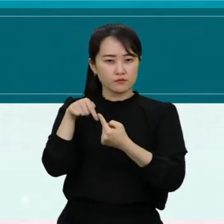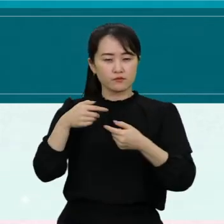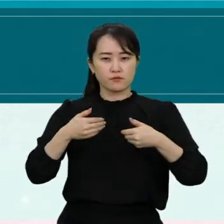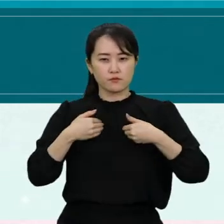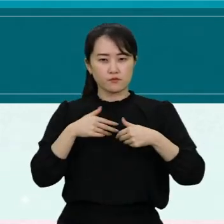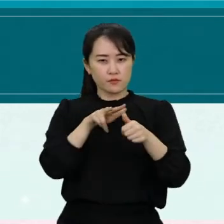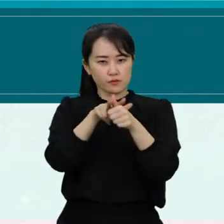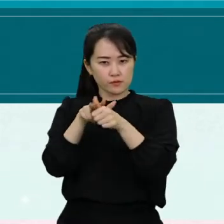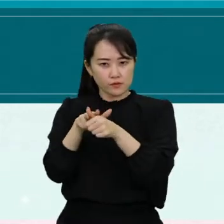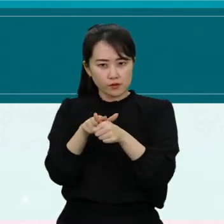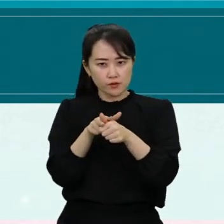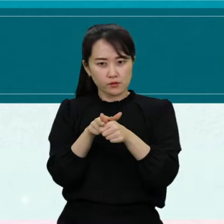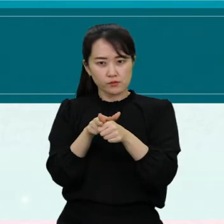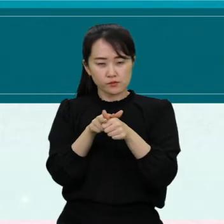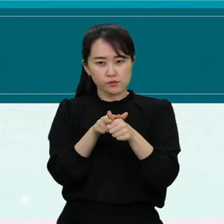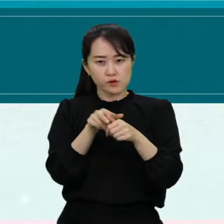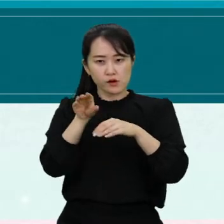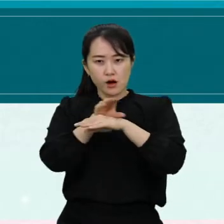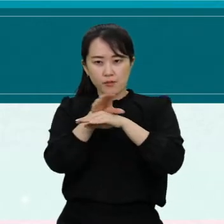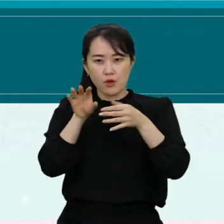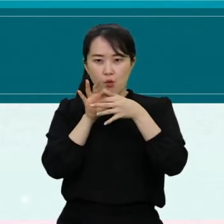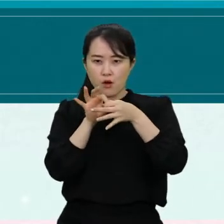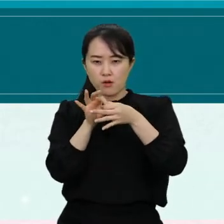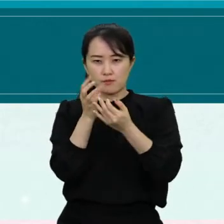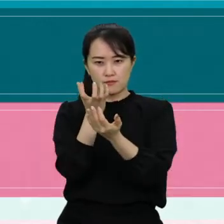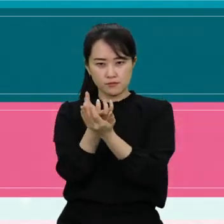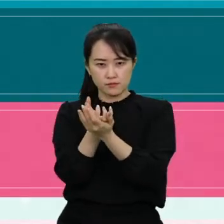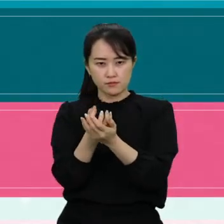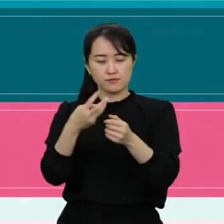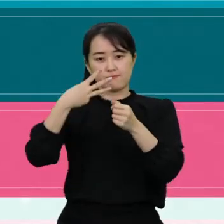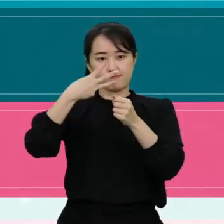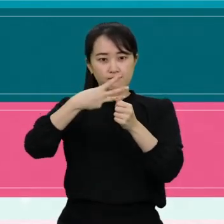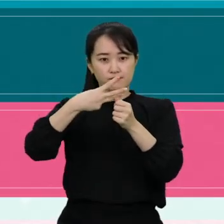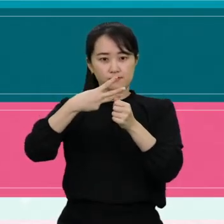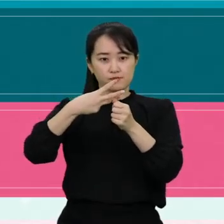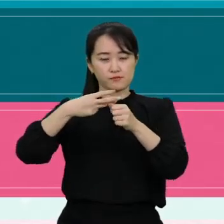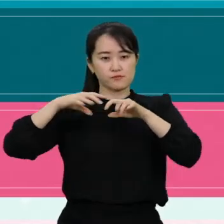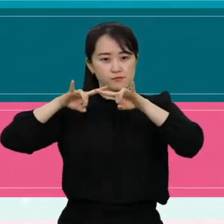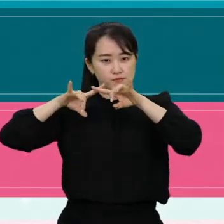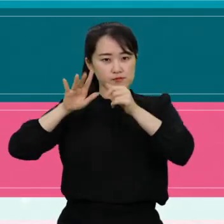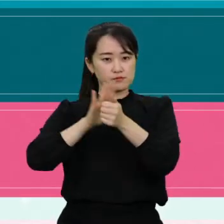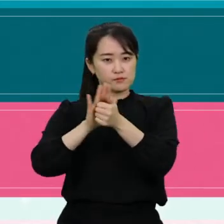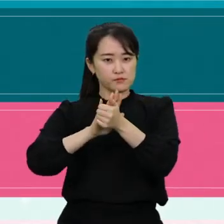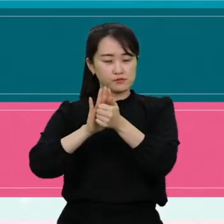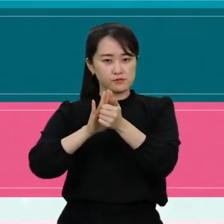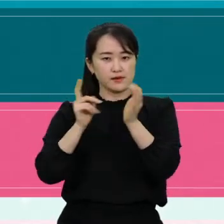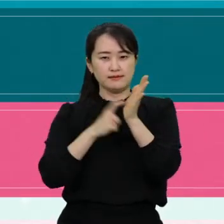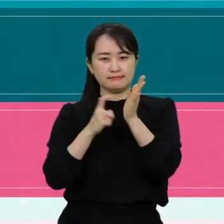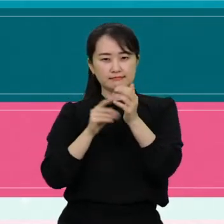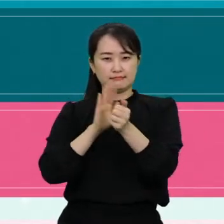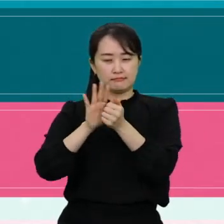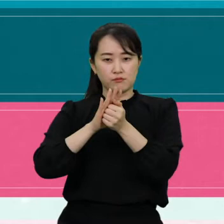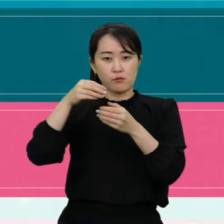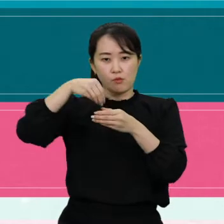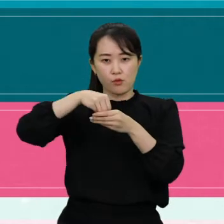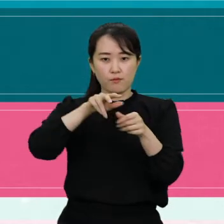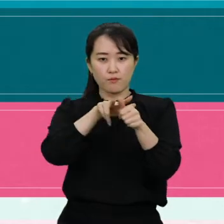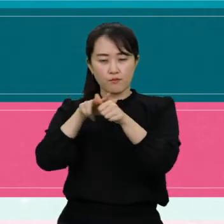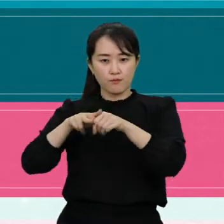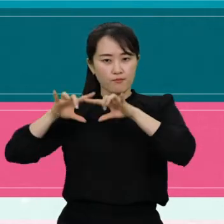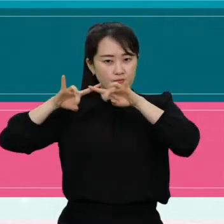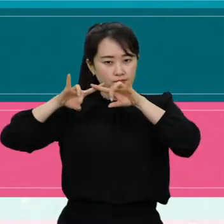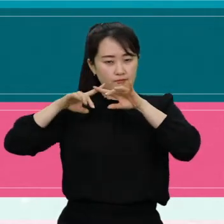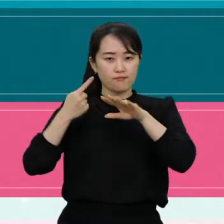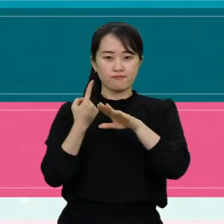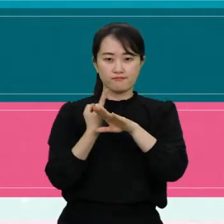정보가 담겨있는 하드웨어 및 소프트웨어 3번 전자서비스와 응급서비스를 포함한 정보,